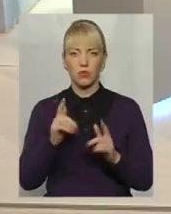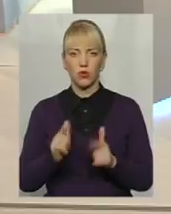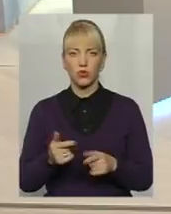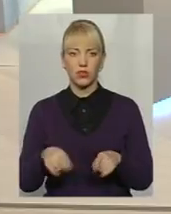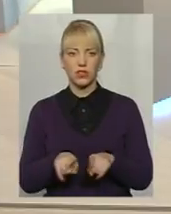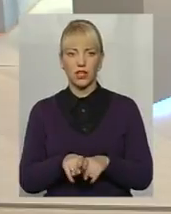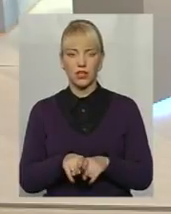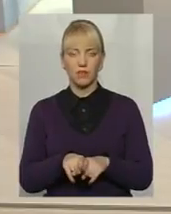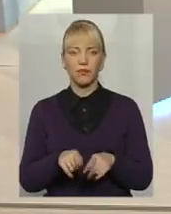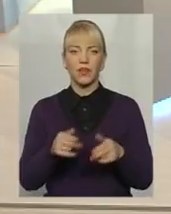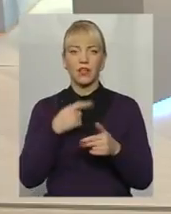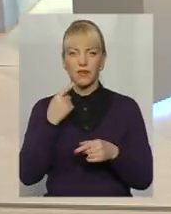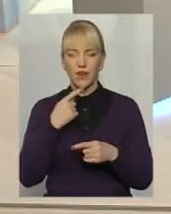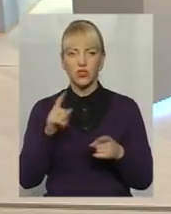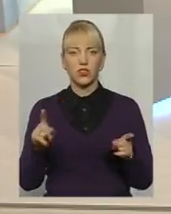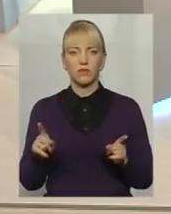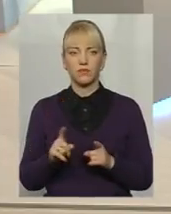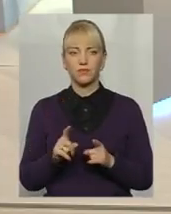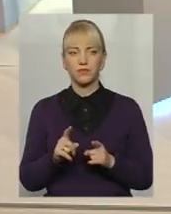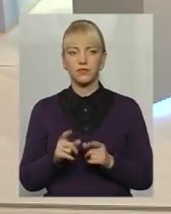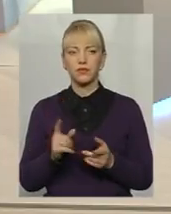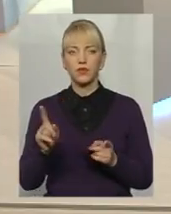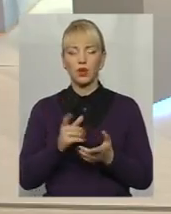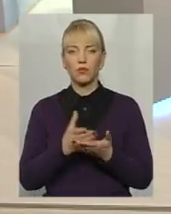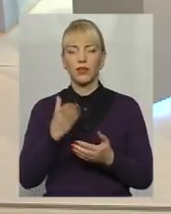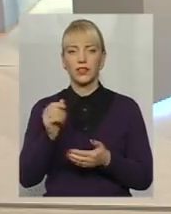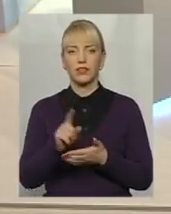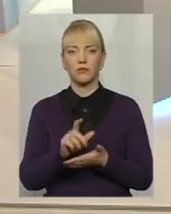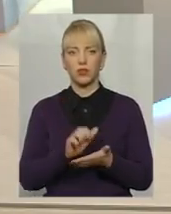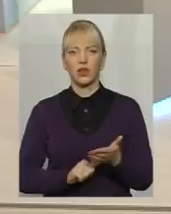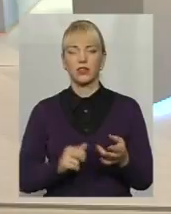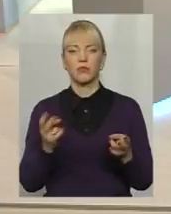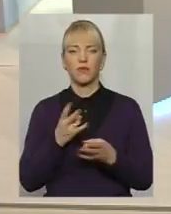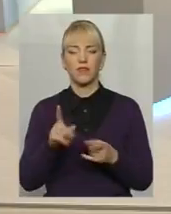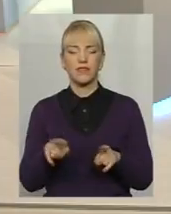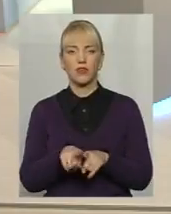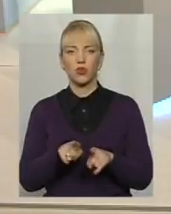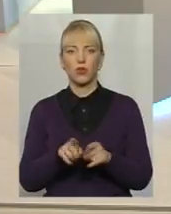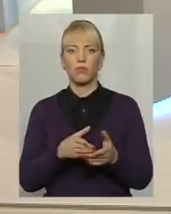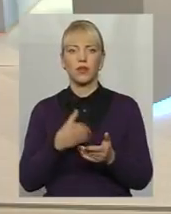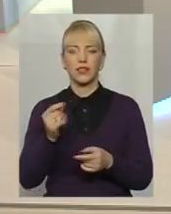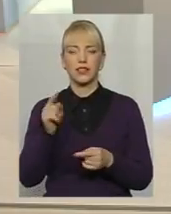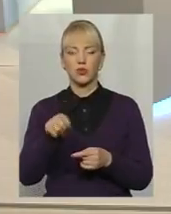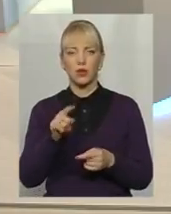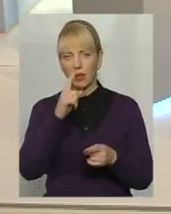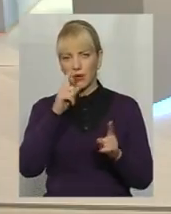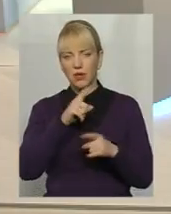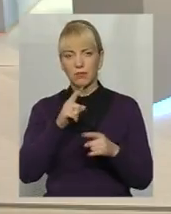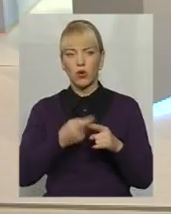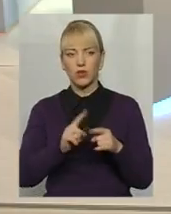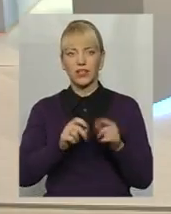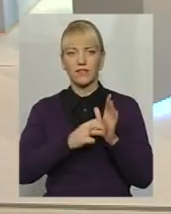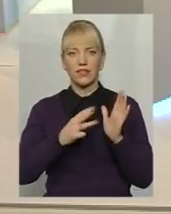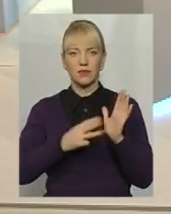твердженням, платники податків мають все одно сплатити стоїм мінімалки у тих 18